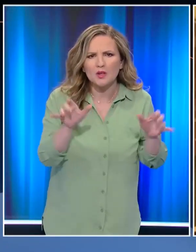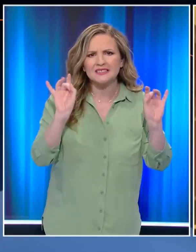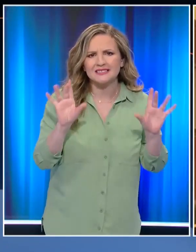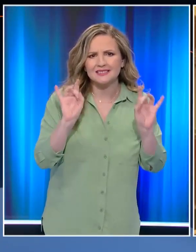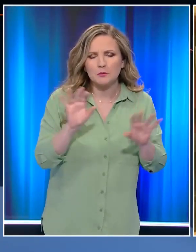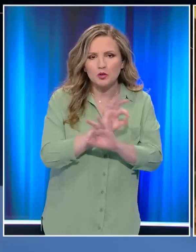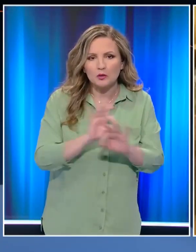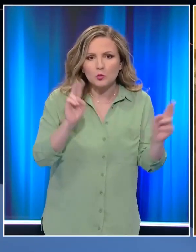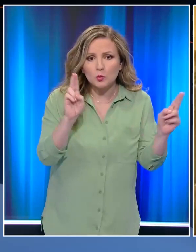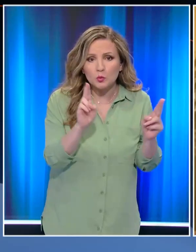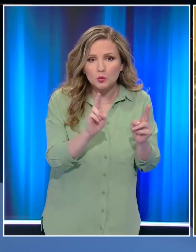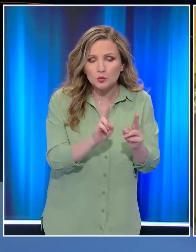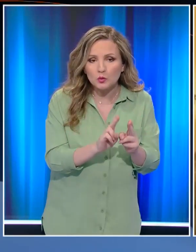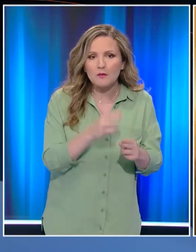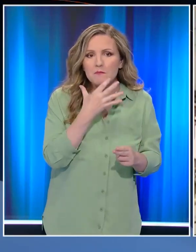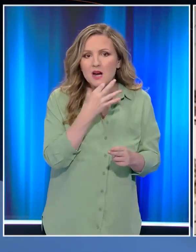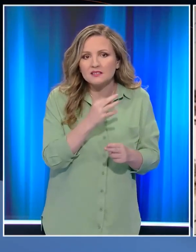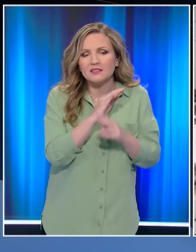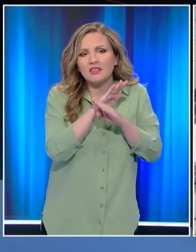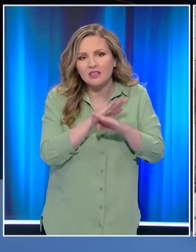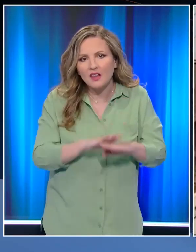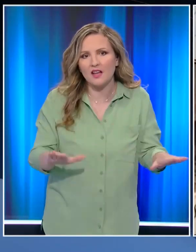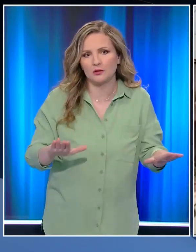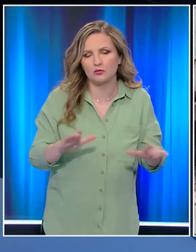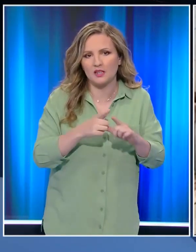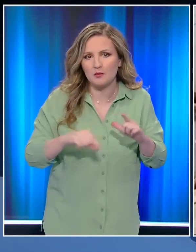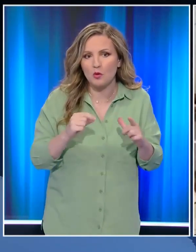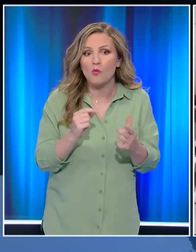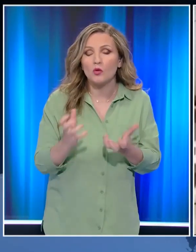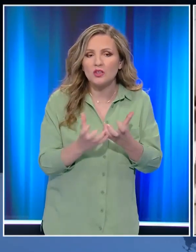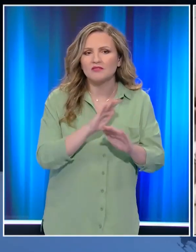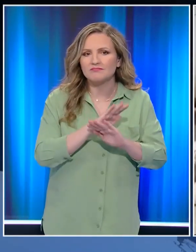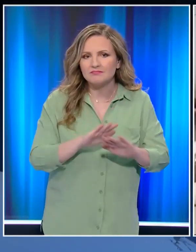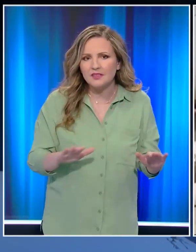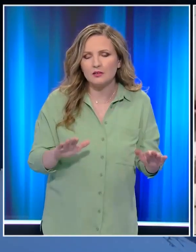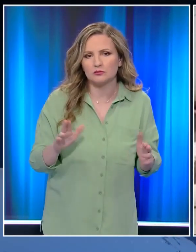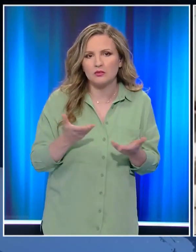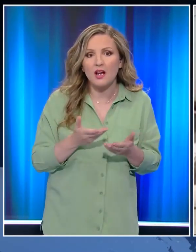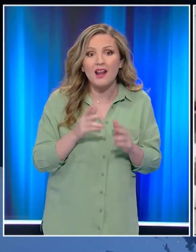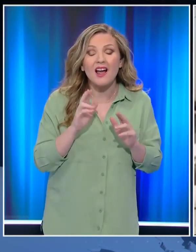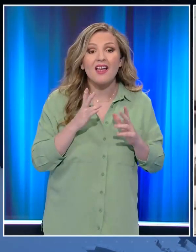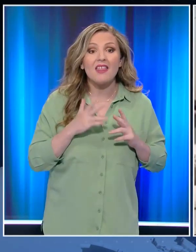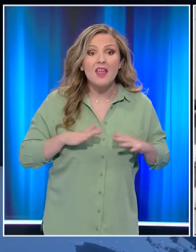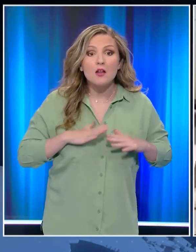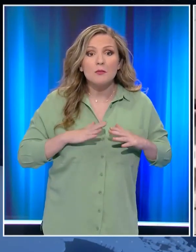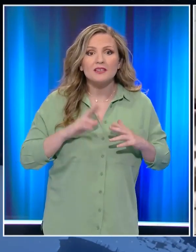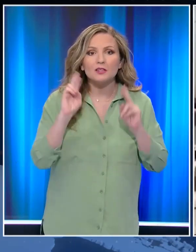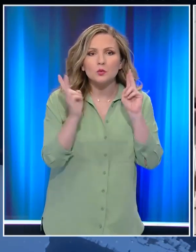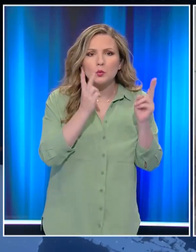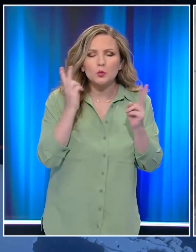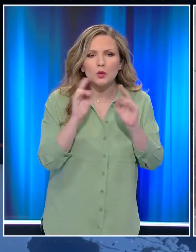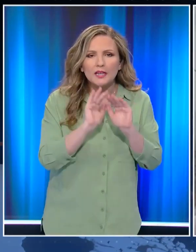όλα δείχνουν ο Εφιάλτης για την Κύπρο φτάνει στο τέλος του αρκεί να παραμείνουν οι ευνοϊκές συνθήκες